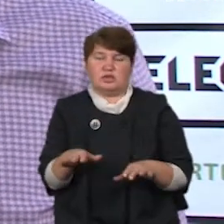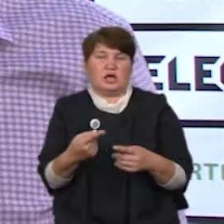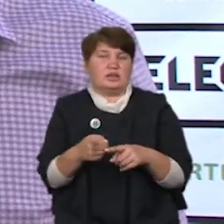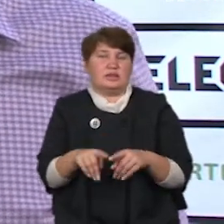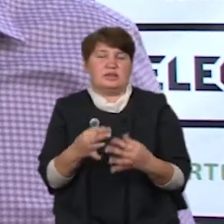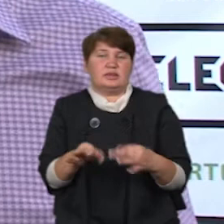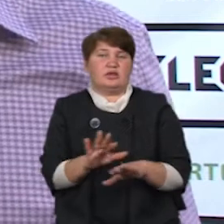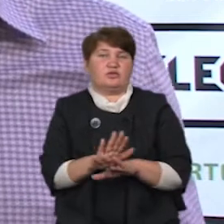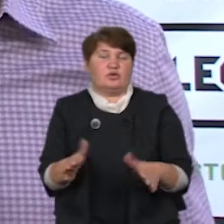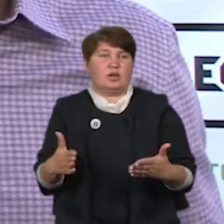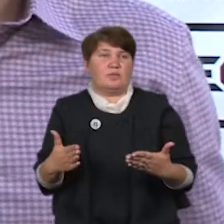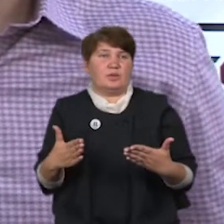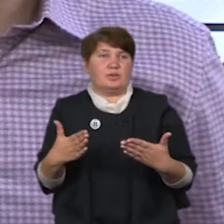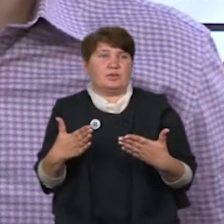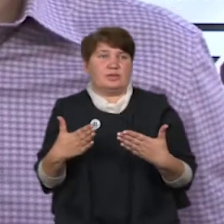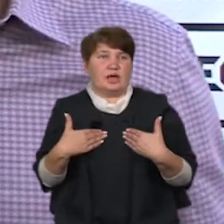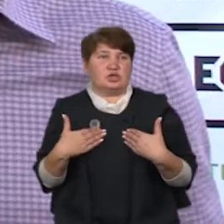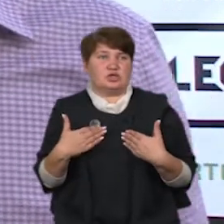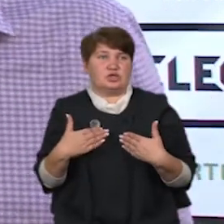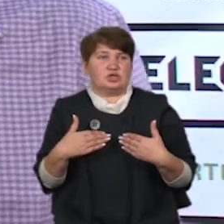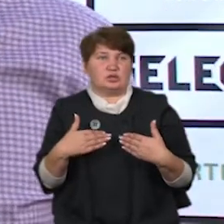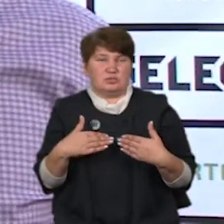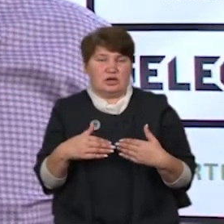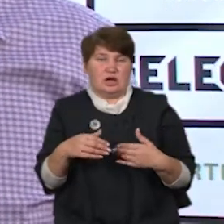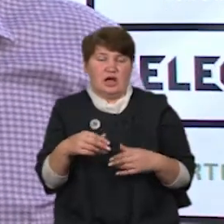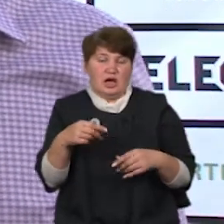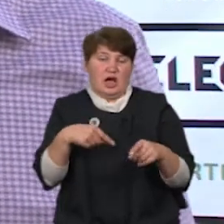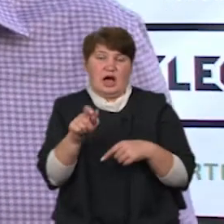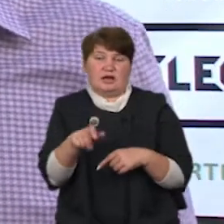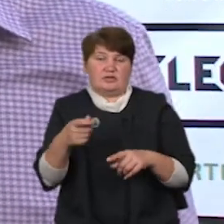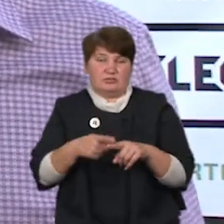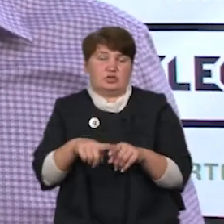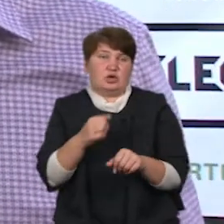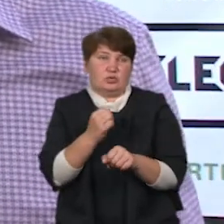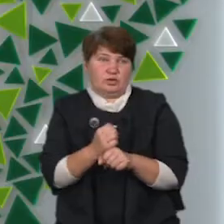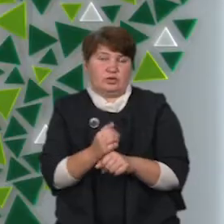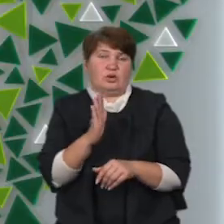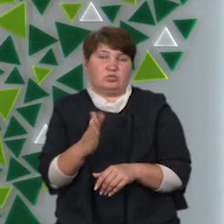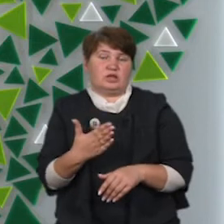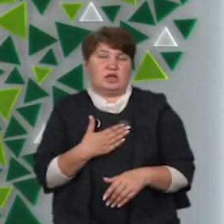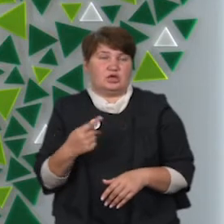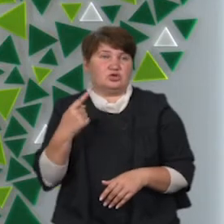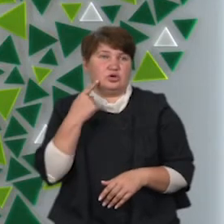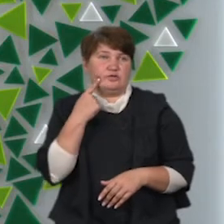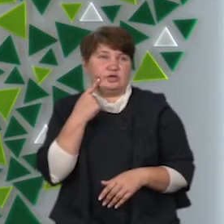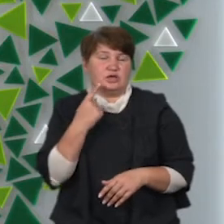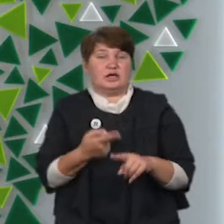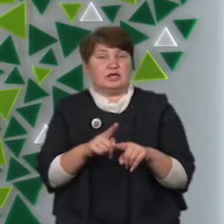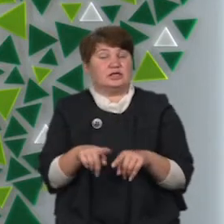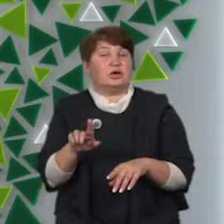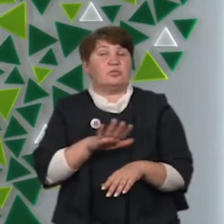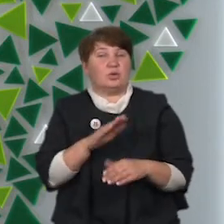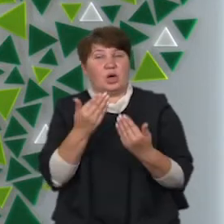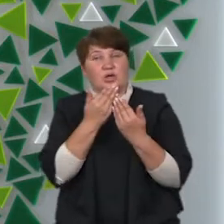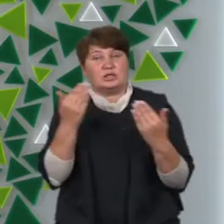гравцям це робити. Але нехай це буде на чій совісті. Ну, і це була